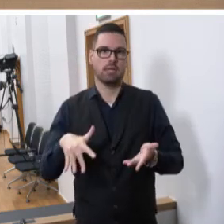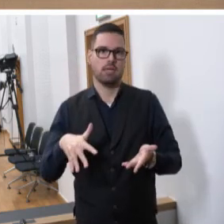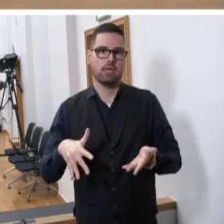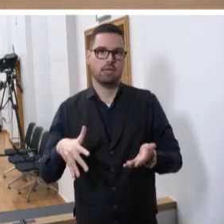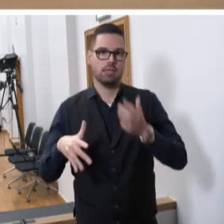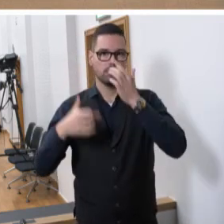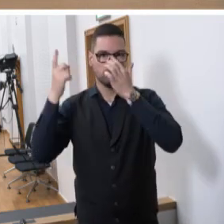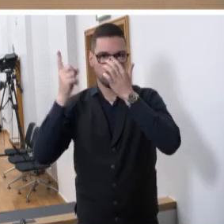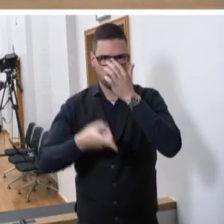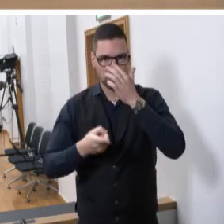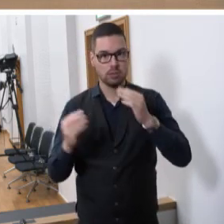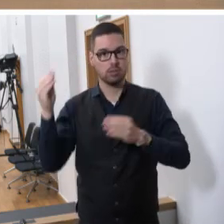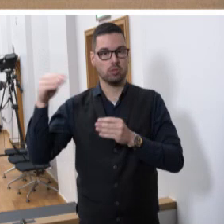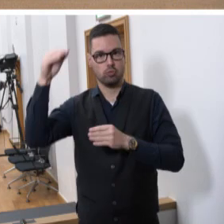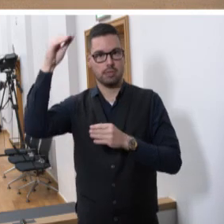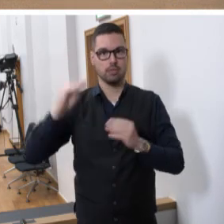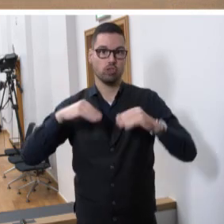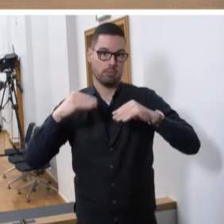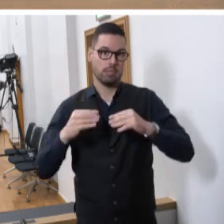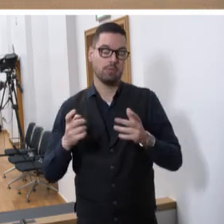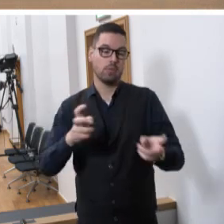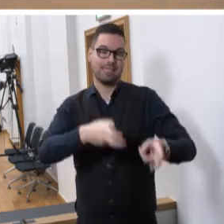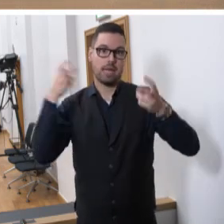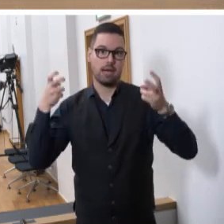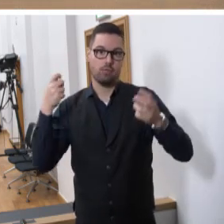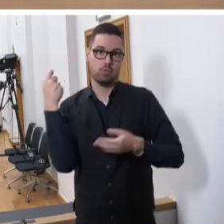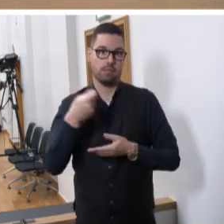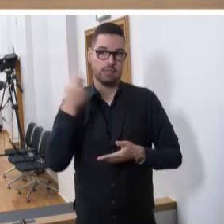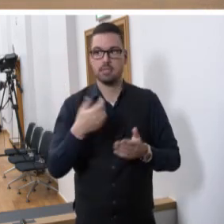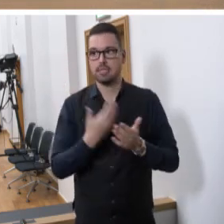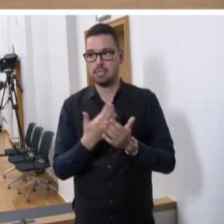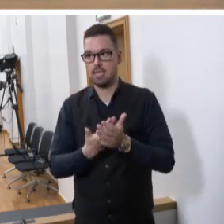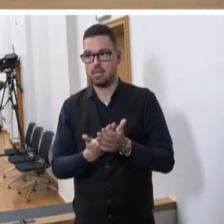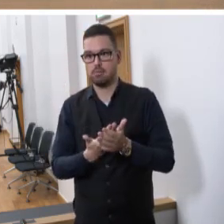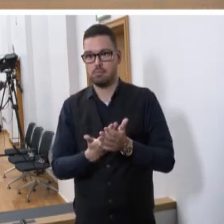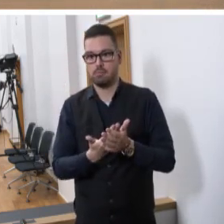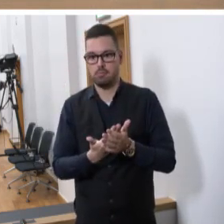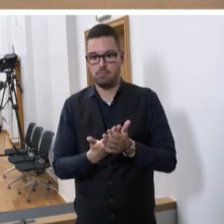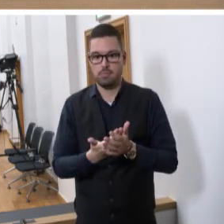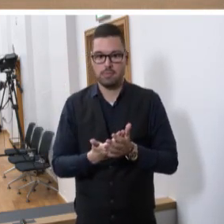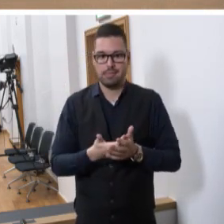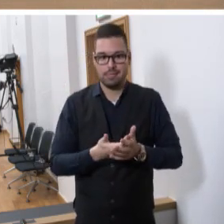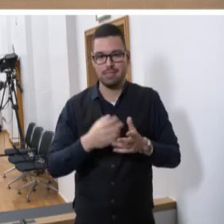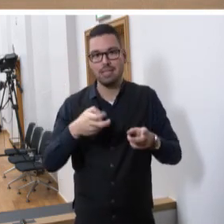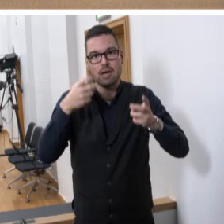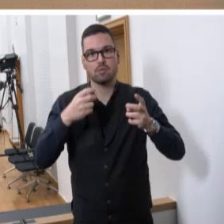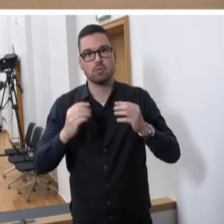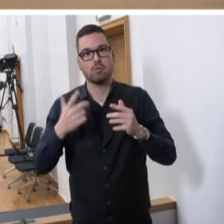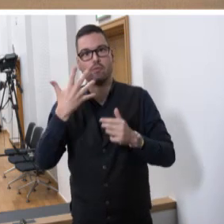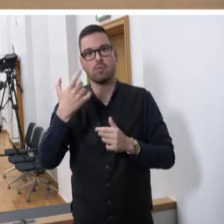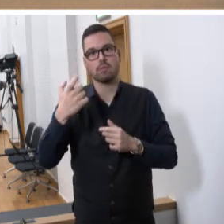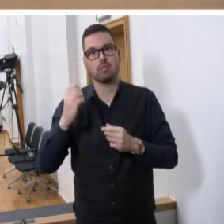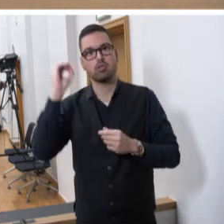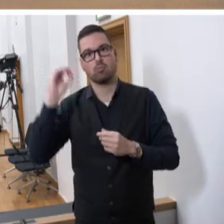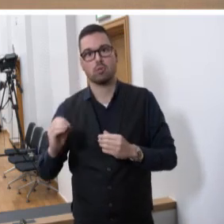notwendig, zusätzliche Mittel für die Nachwuchsgewinnung zu investieren. Deswegen erhöhen wir den Ansatz in der Nachwuchsgewinnung um 25 Prozent